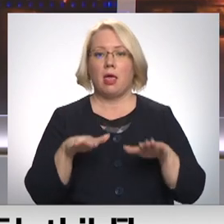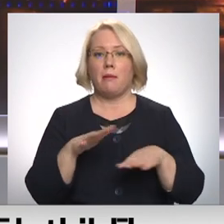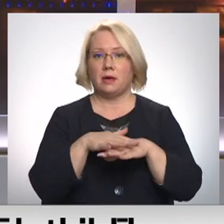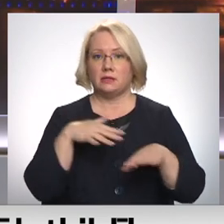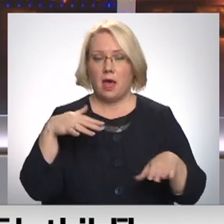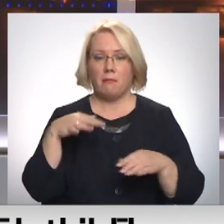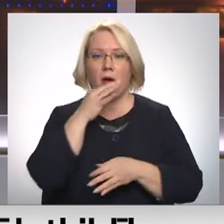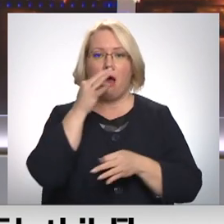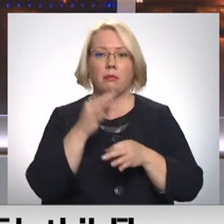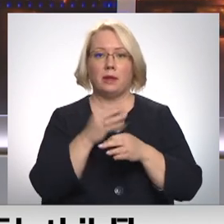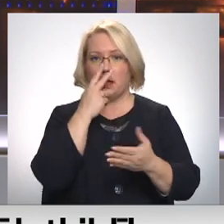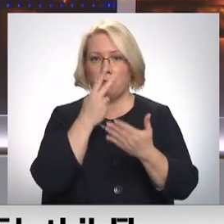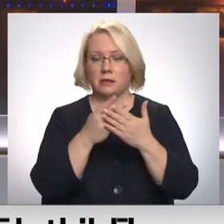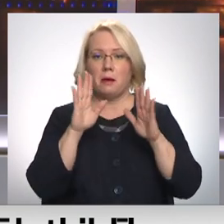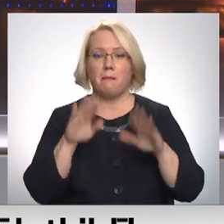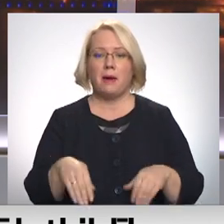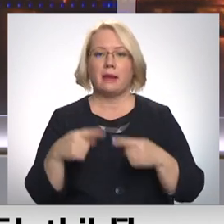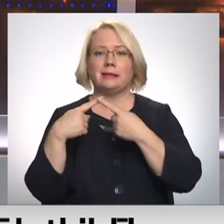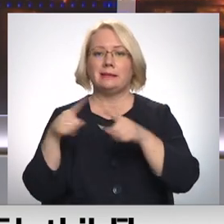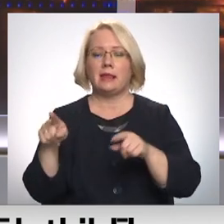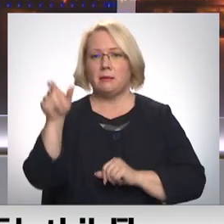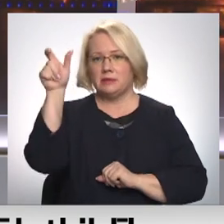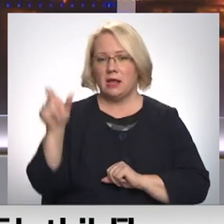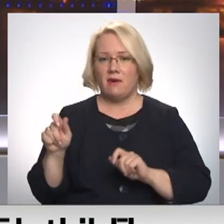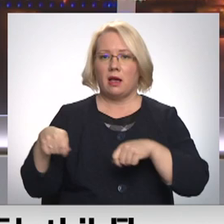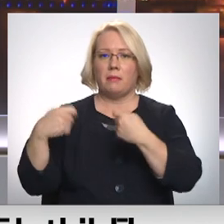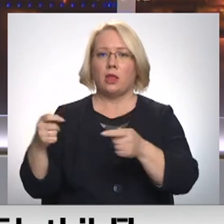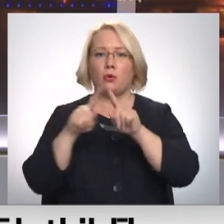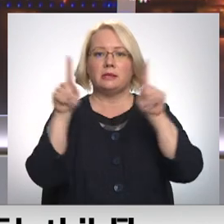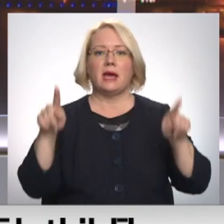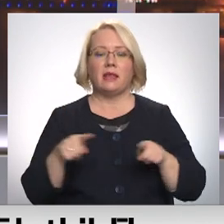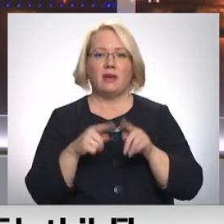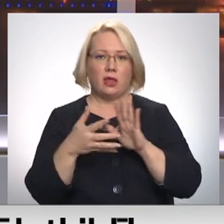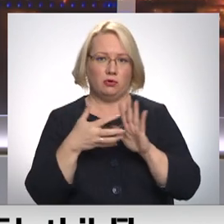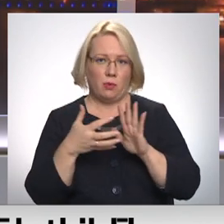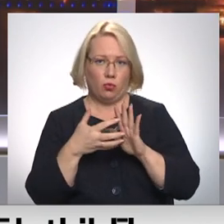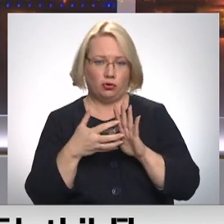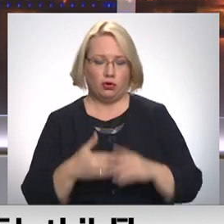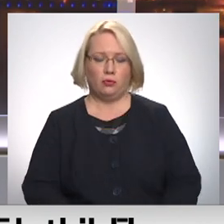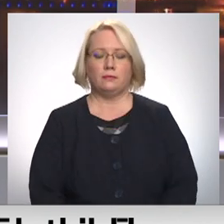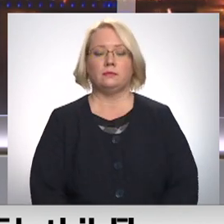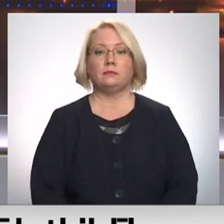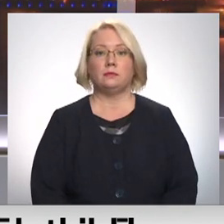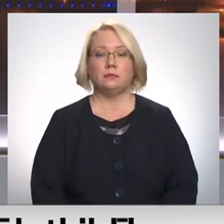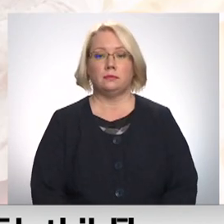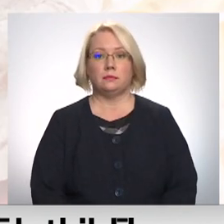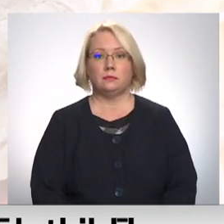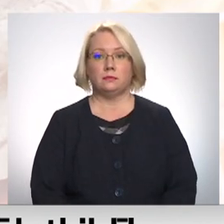Atbildība tiks paredzēta arī par citai personai izsniegt certifikāti izmantošanu. Un plašāk skaidro Madara Līcīte.